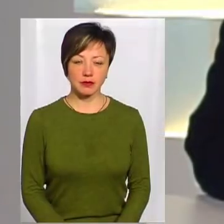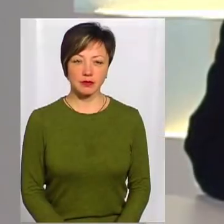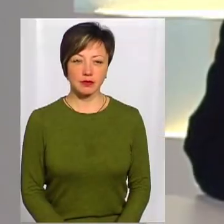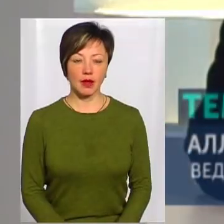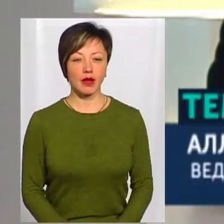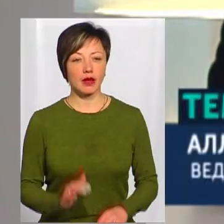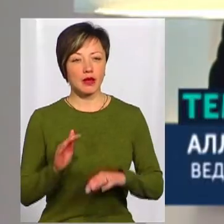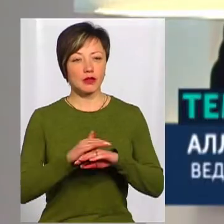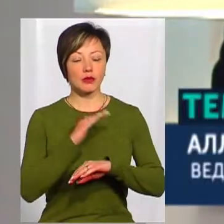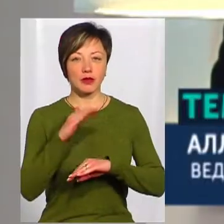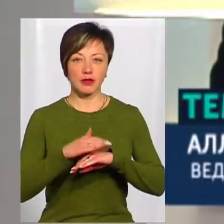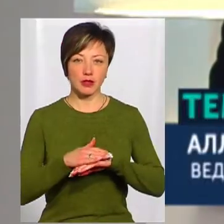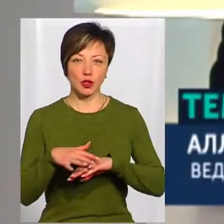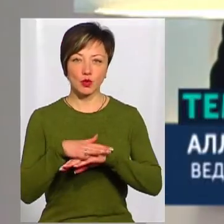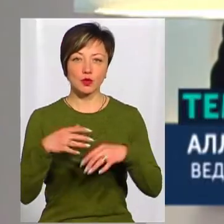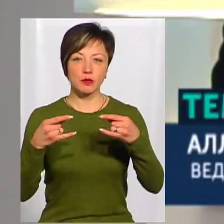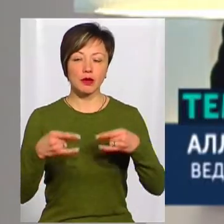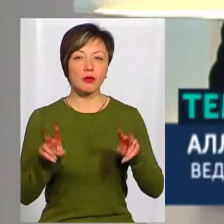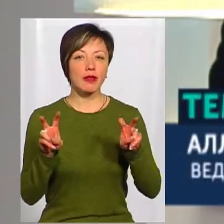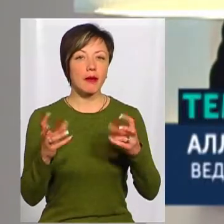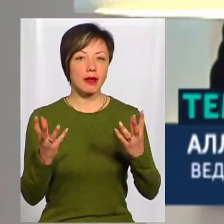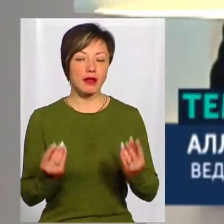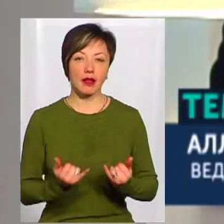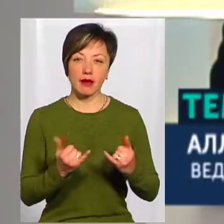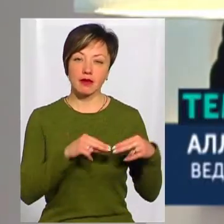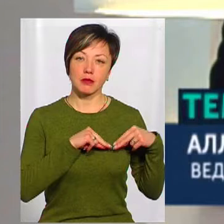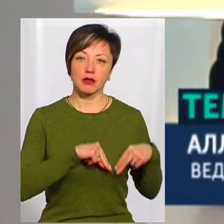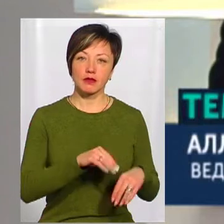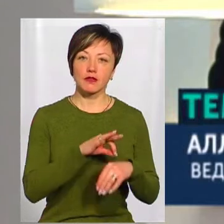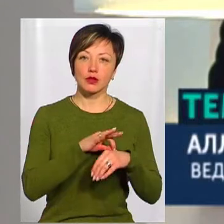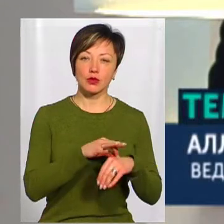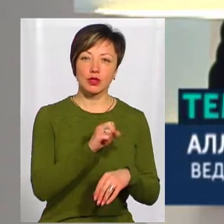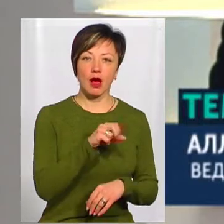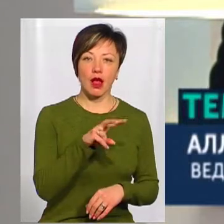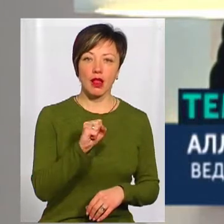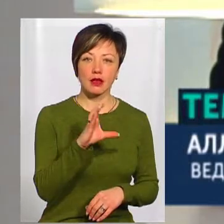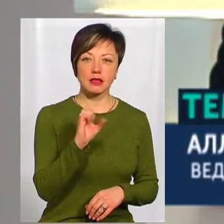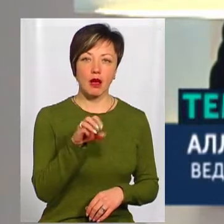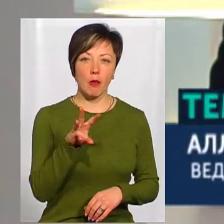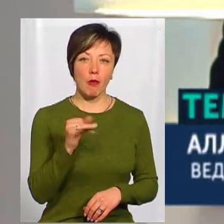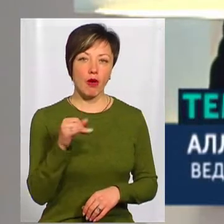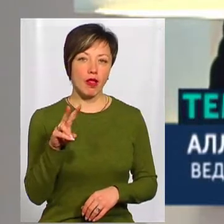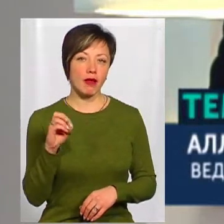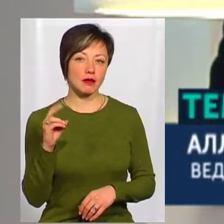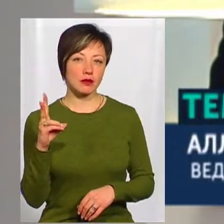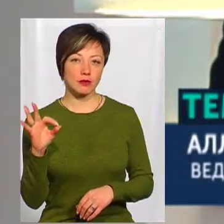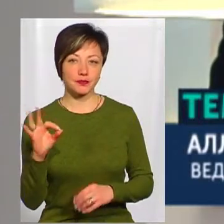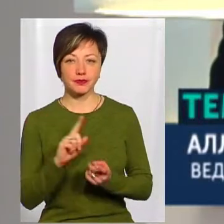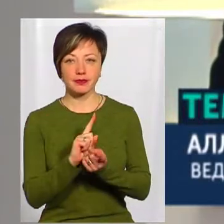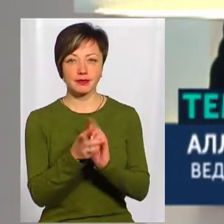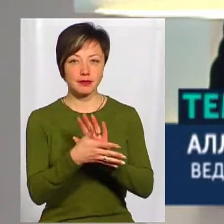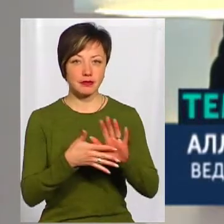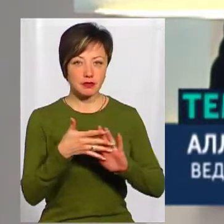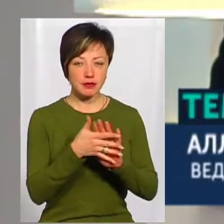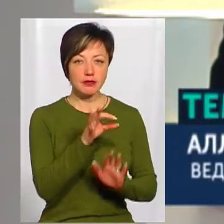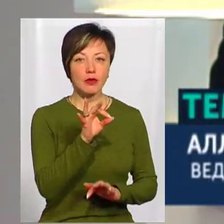Добрий вечір! На Суспільному тема дня. У студії для вас працюють ведуча Алла Самойленко, на жестову